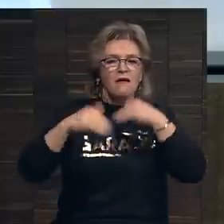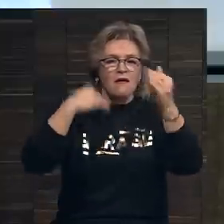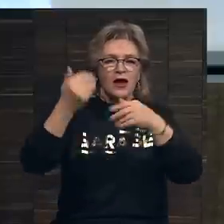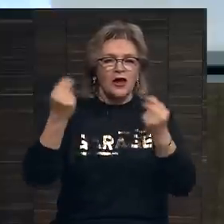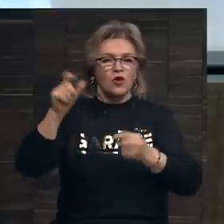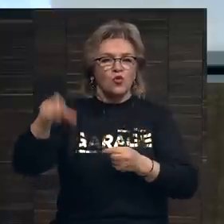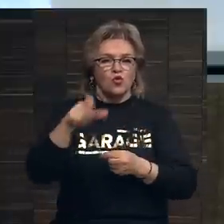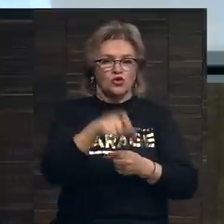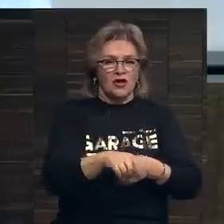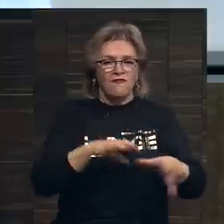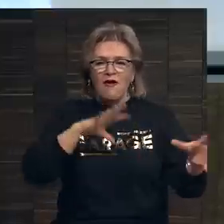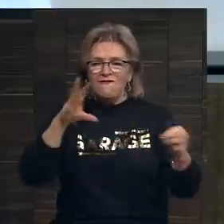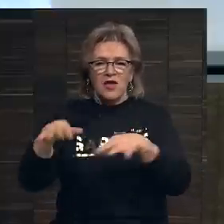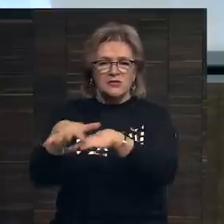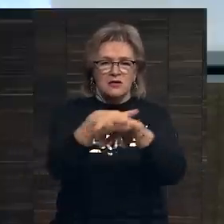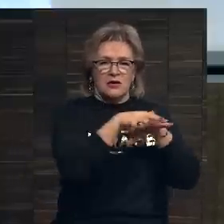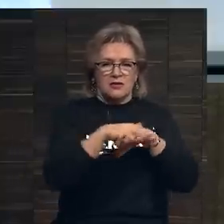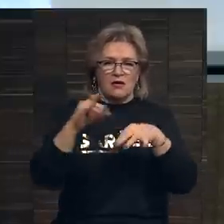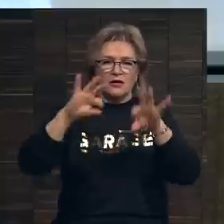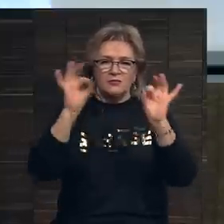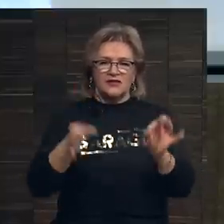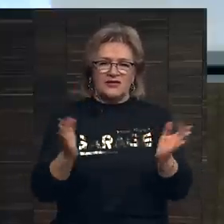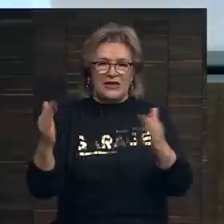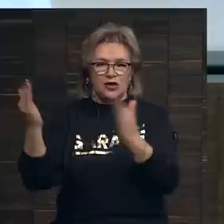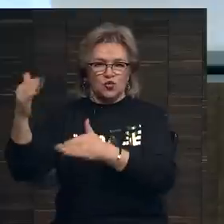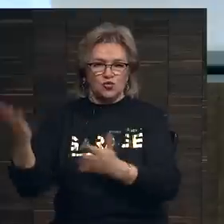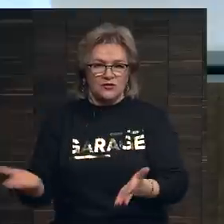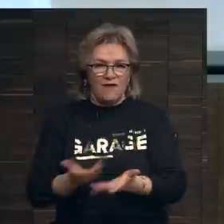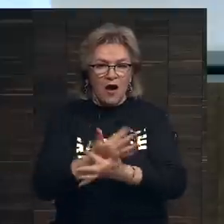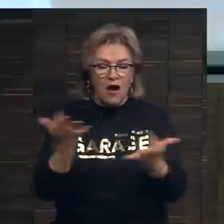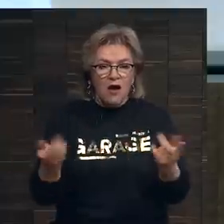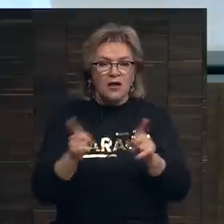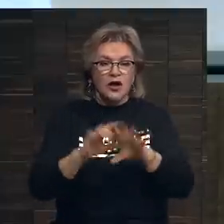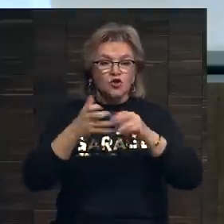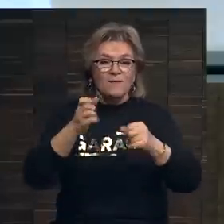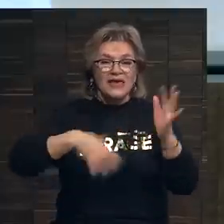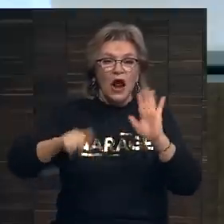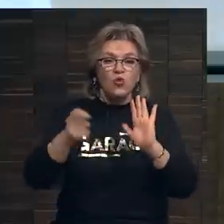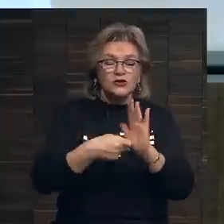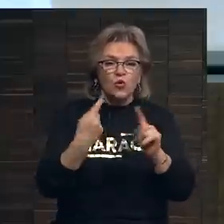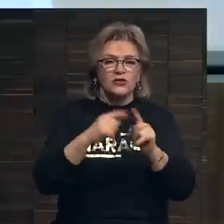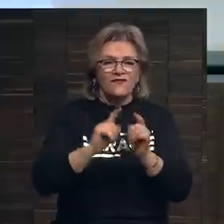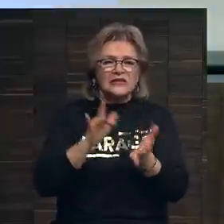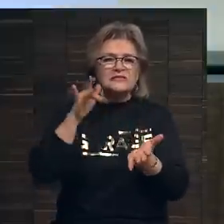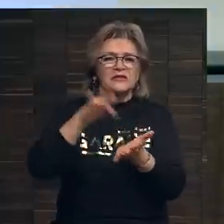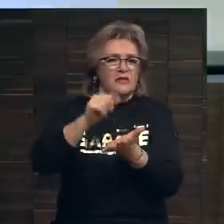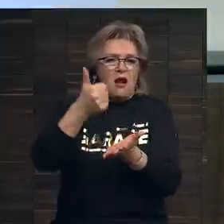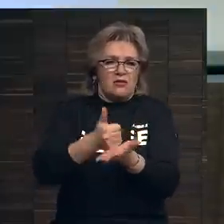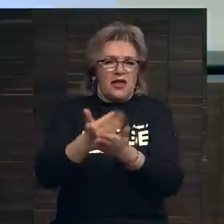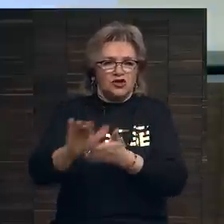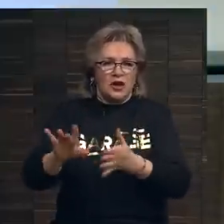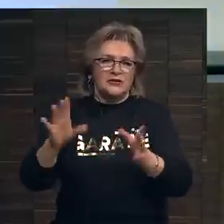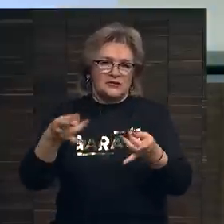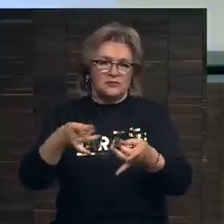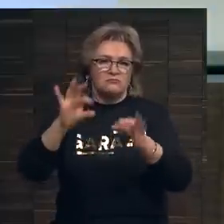художников, на весь рынок произведений искусства. Так что мир аукционов — это ключевая, центральная часть арт